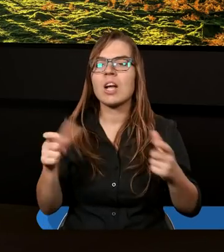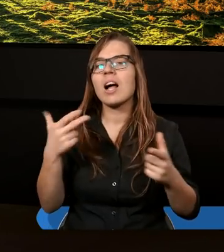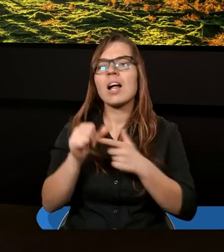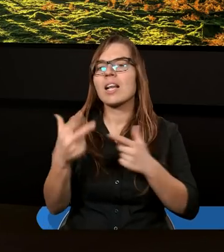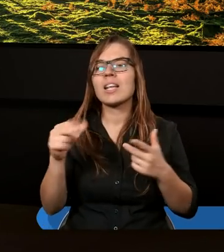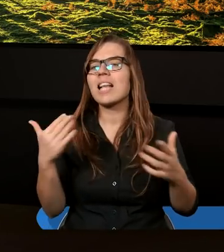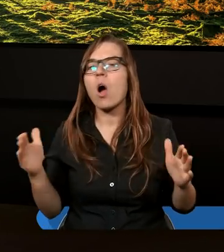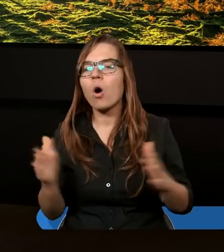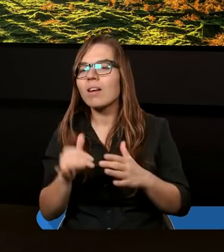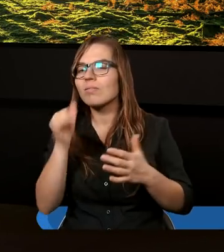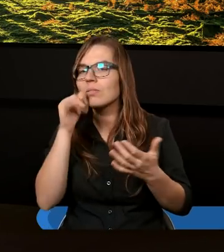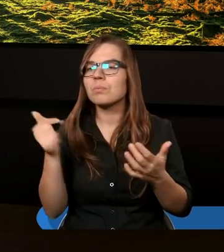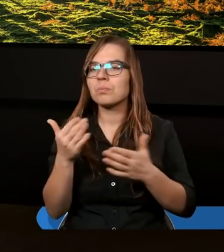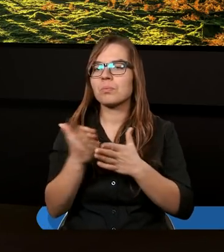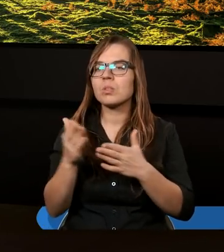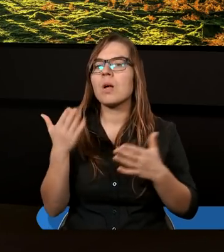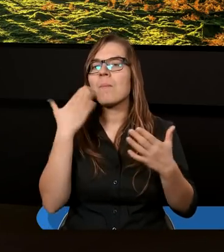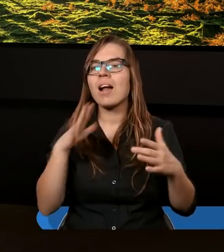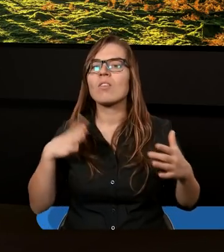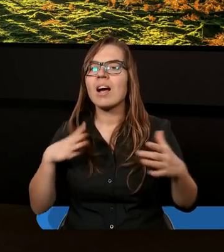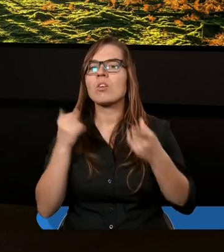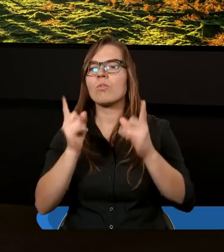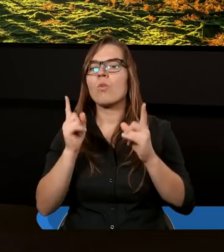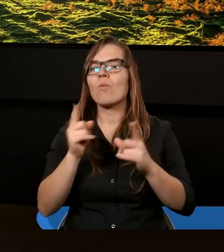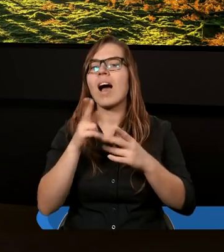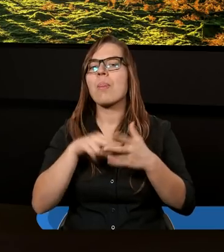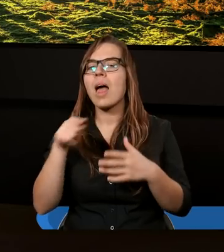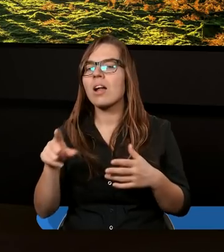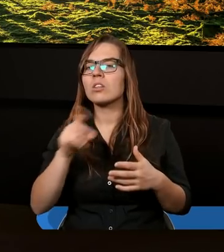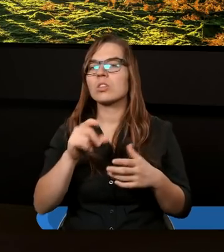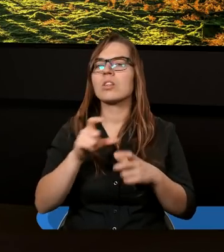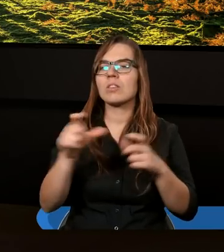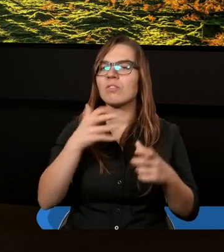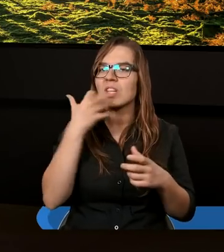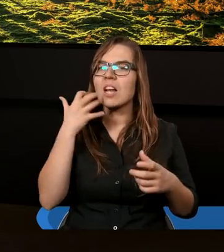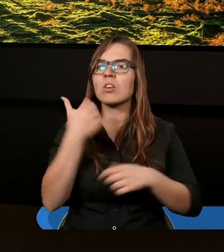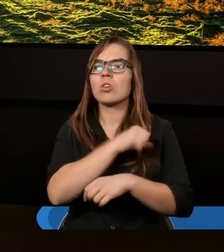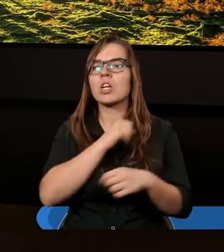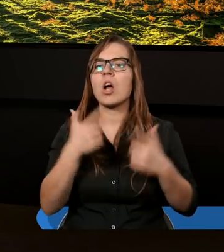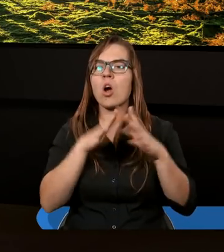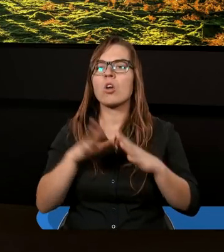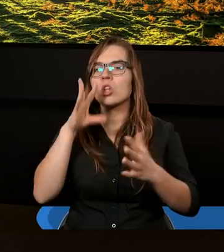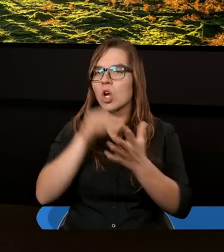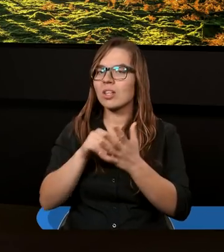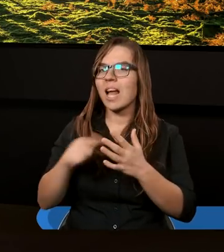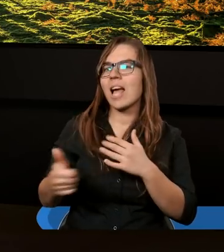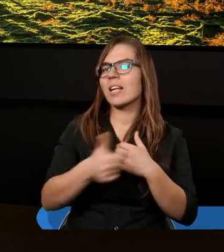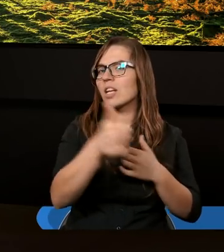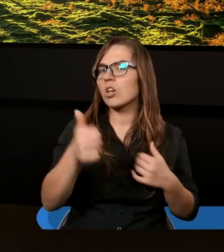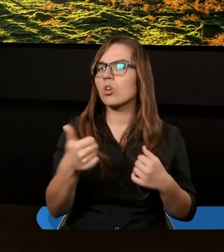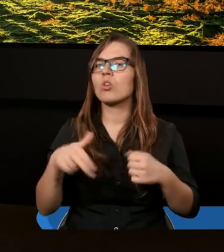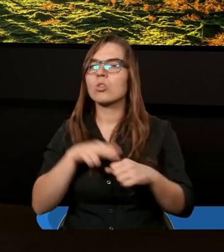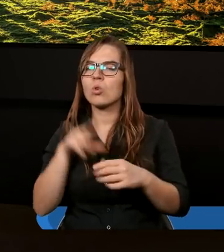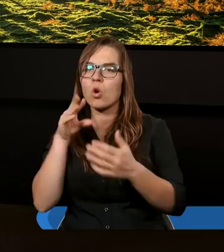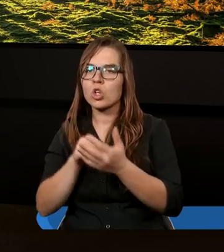nieograniczony, warto byłoby zwrócić uwagę na to, że wczesnochrześcijański Kościół doświadczał tej jedności,